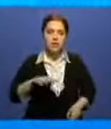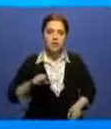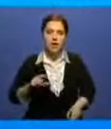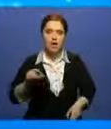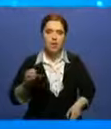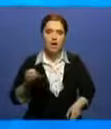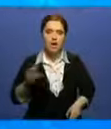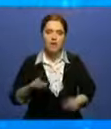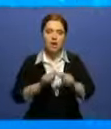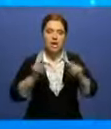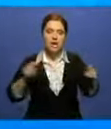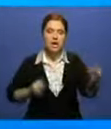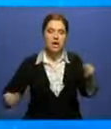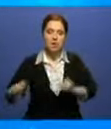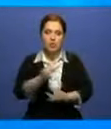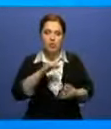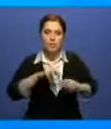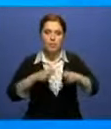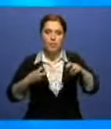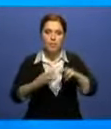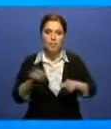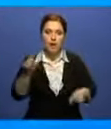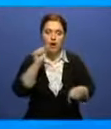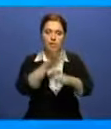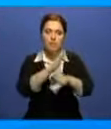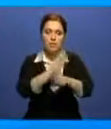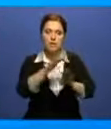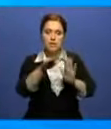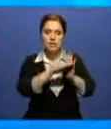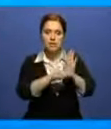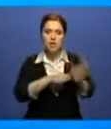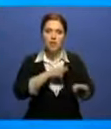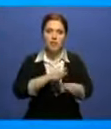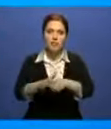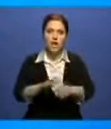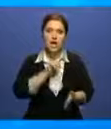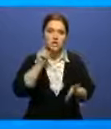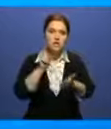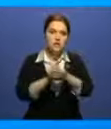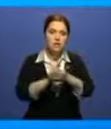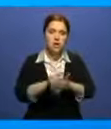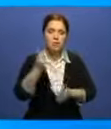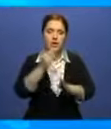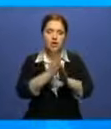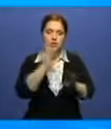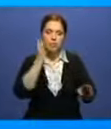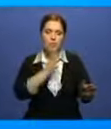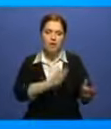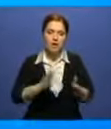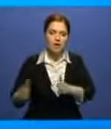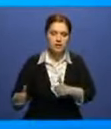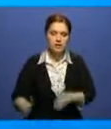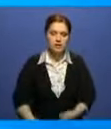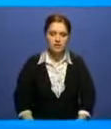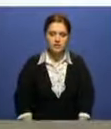После открытого обсуждения проблемных тем власть региона получили ряд конкретных заданий, выполнить которые теперь они должны в первоочередном порядке.